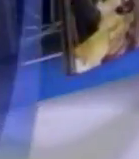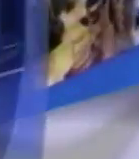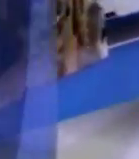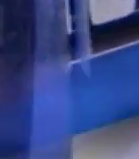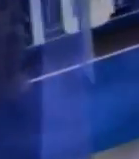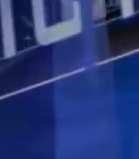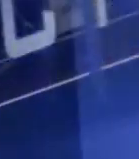Дякую